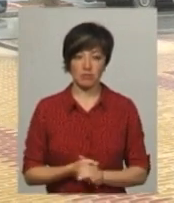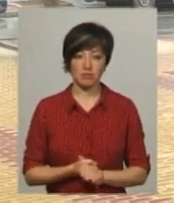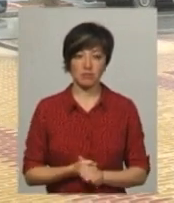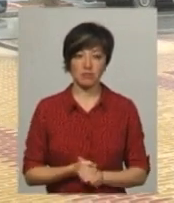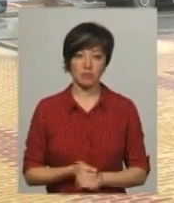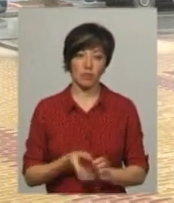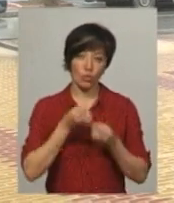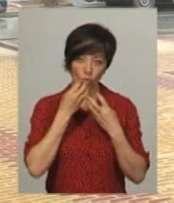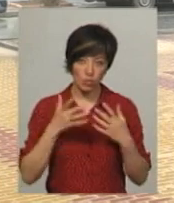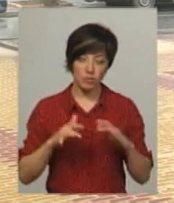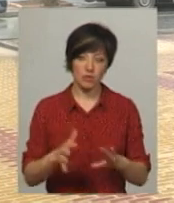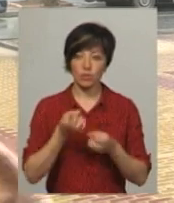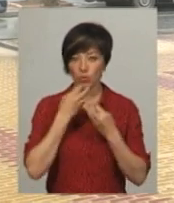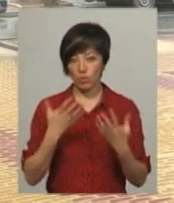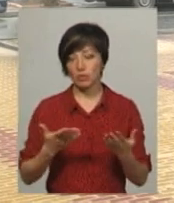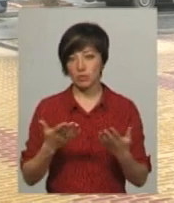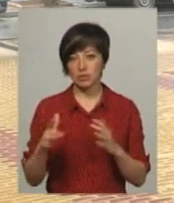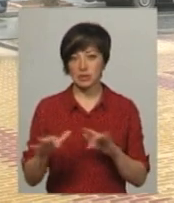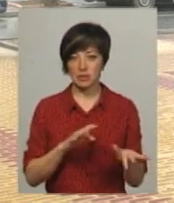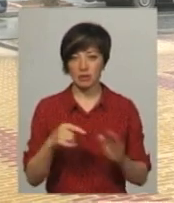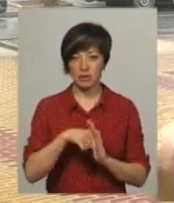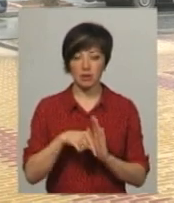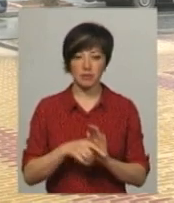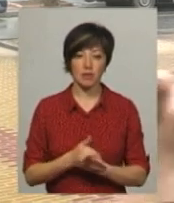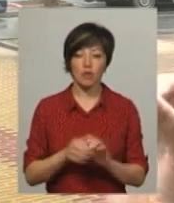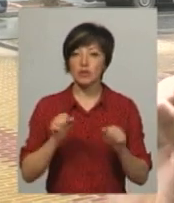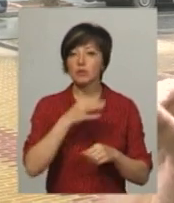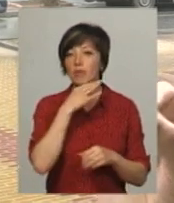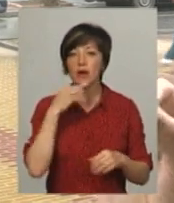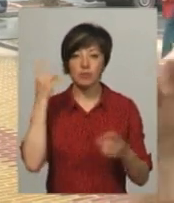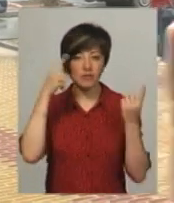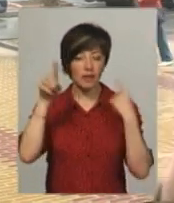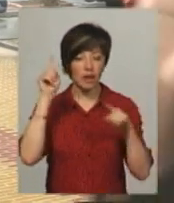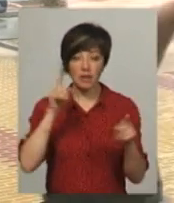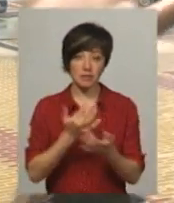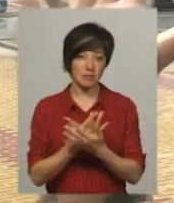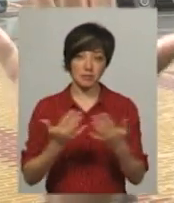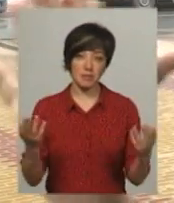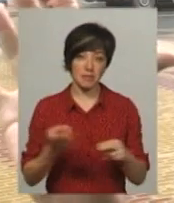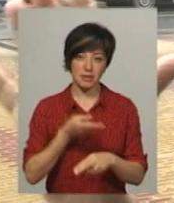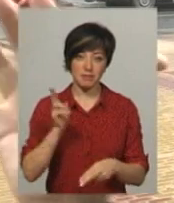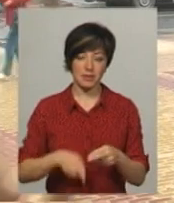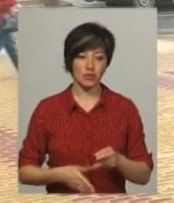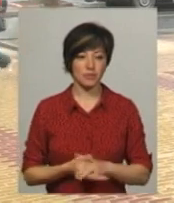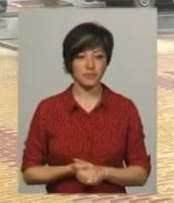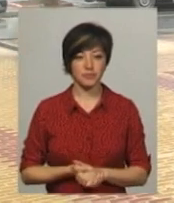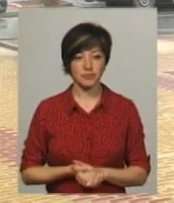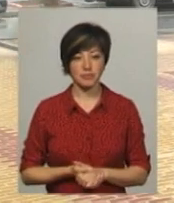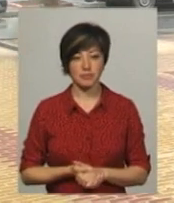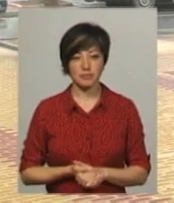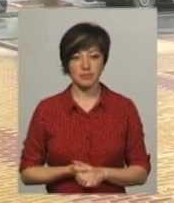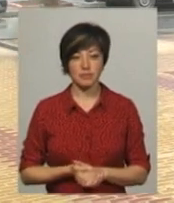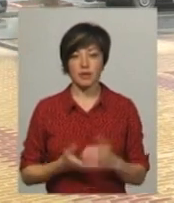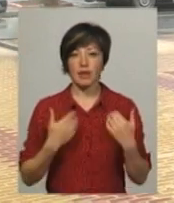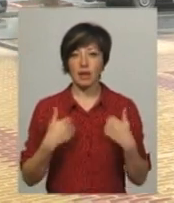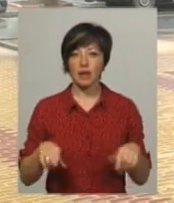Добрий, добрий, добрий жест, добрий знак. Можна багато чого, фантазія, фантазія, фантазія. І